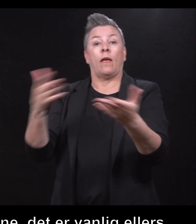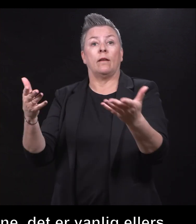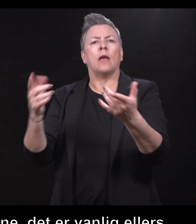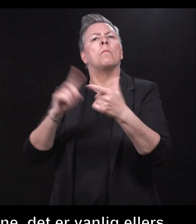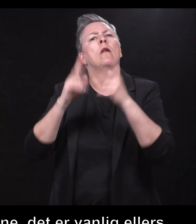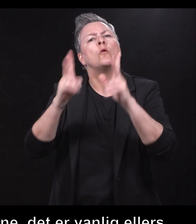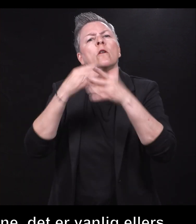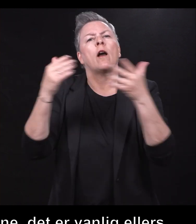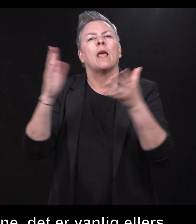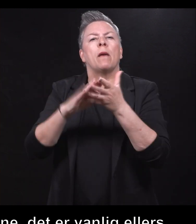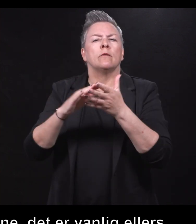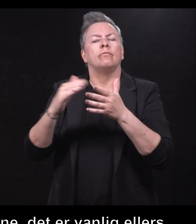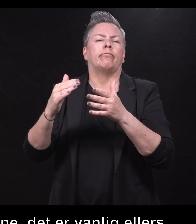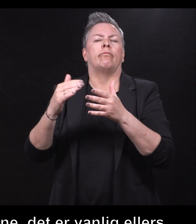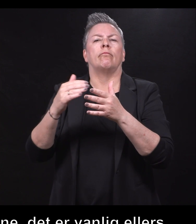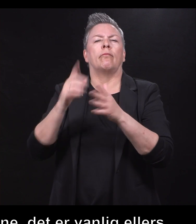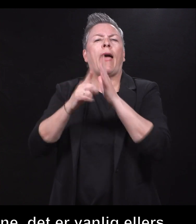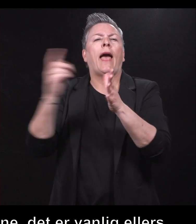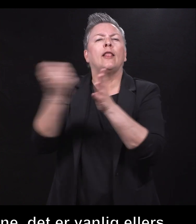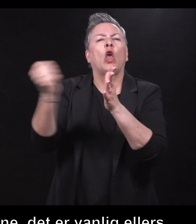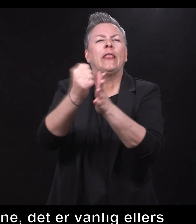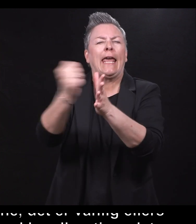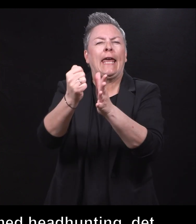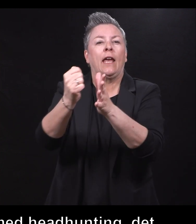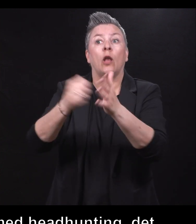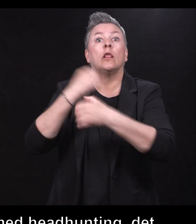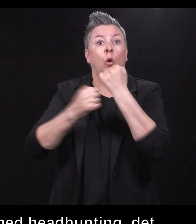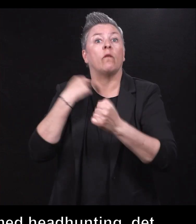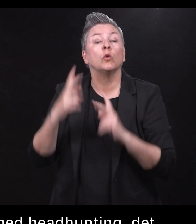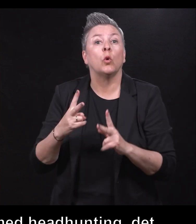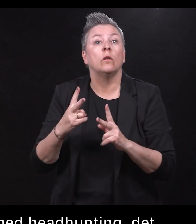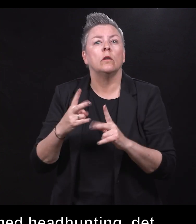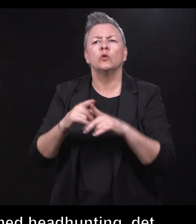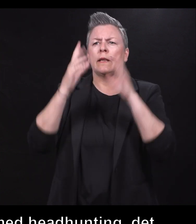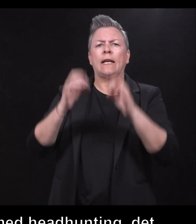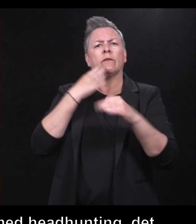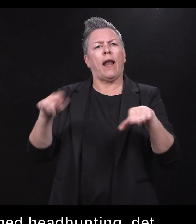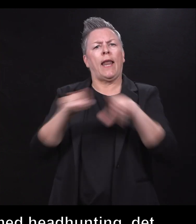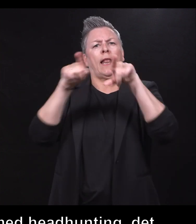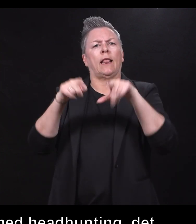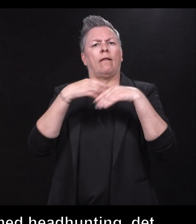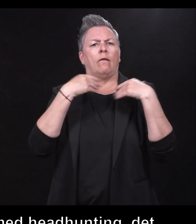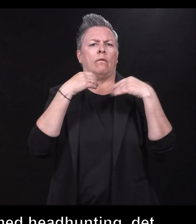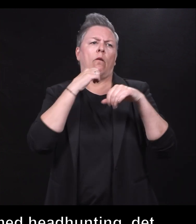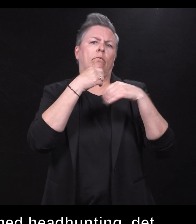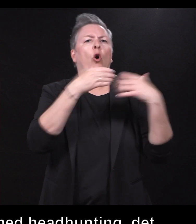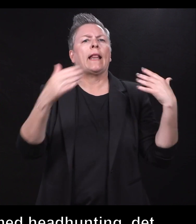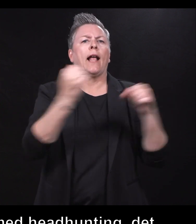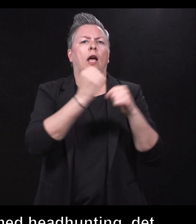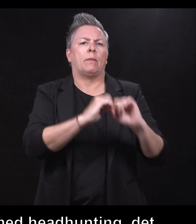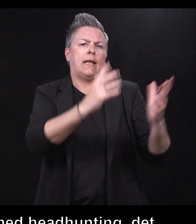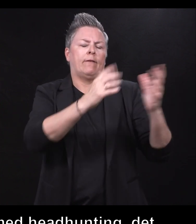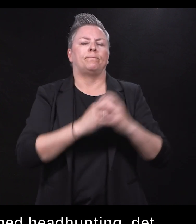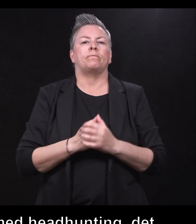med headhunting, det foregår også, så det gjør vi også, for at ting skal være så likt som mulig. Noe av tryggheten for